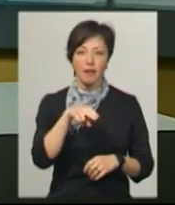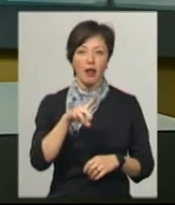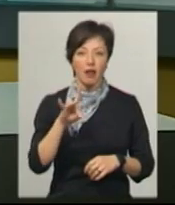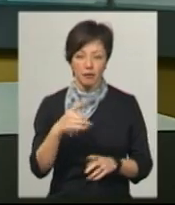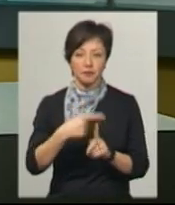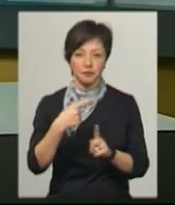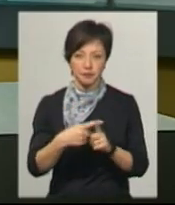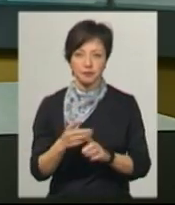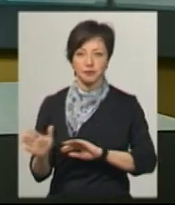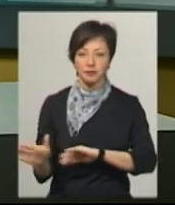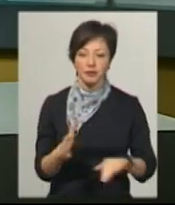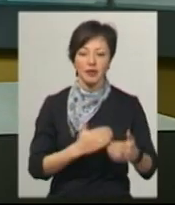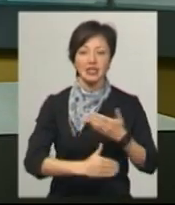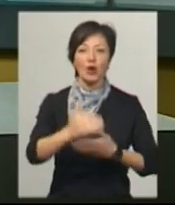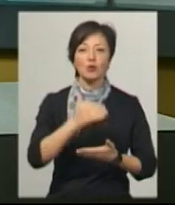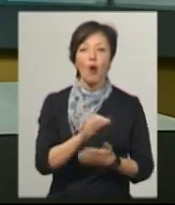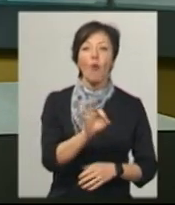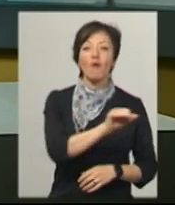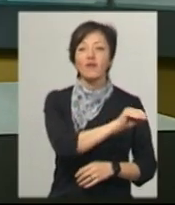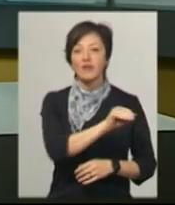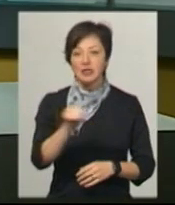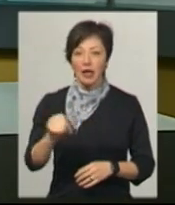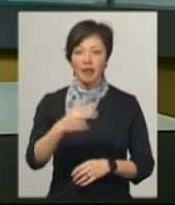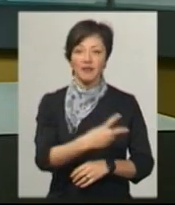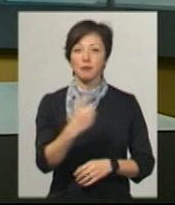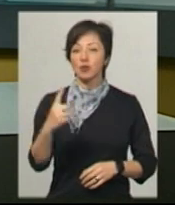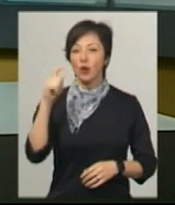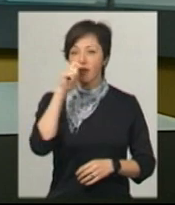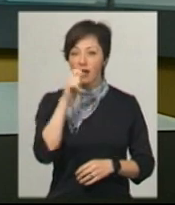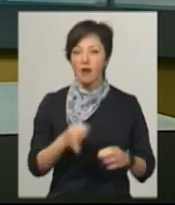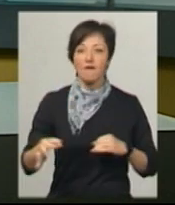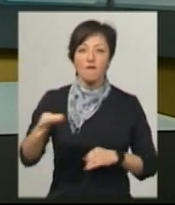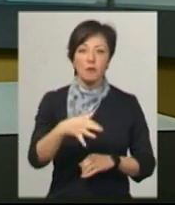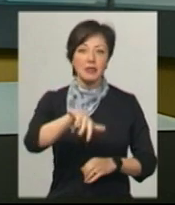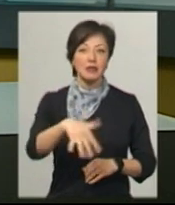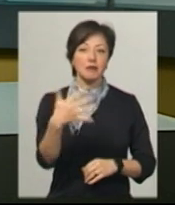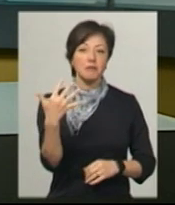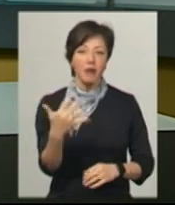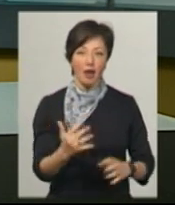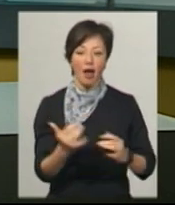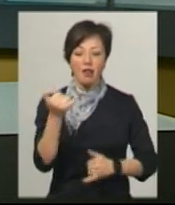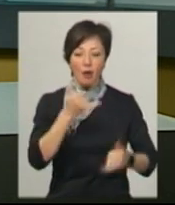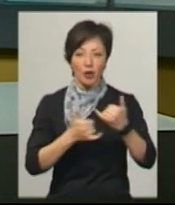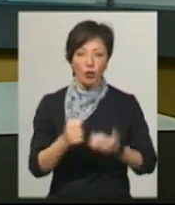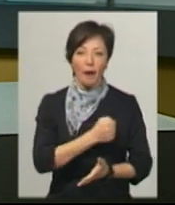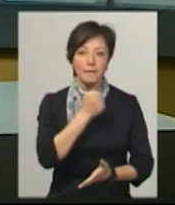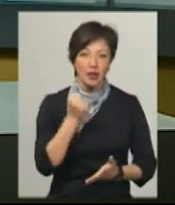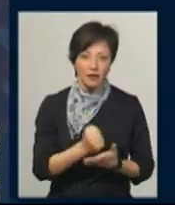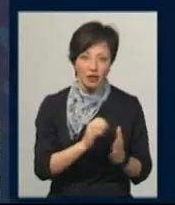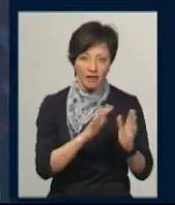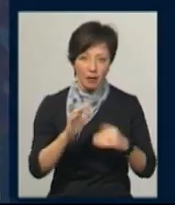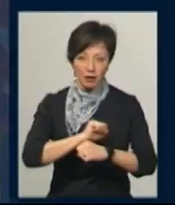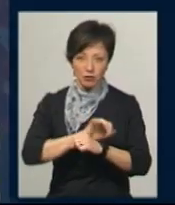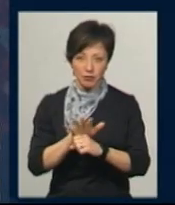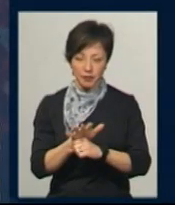Загалом, за останніми офіційними даними, 21 квітня в області 55 лабораторно підтверджених випадків на COVID